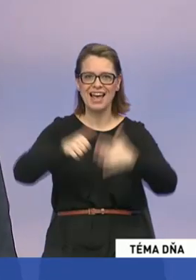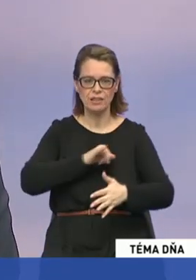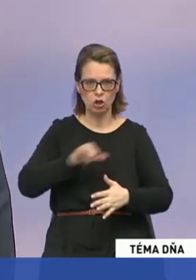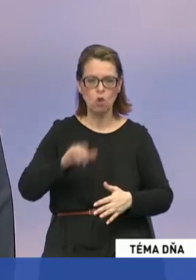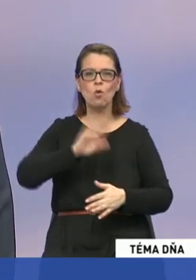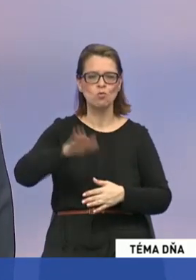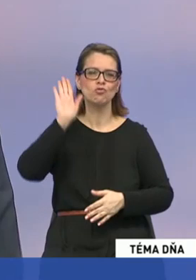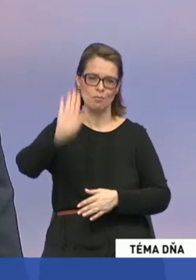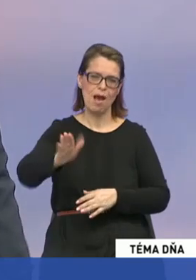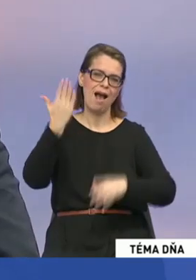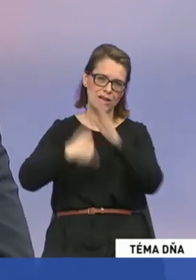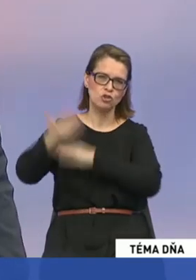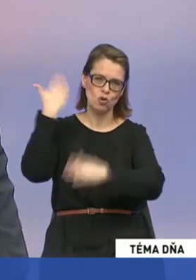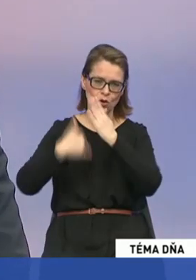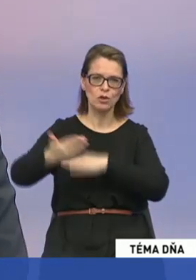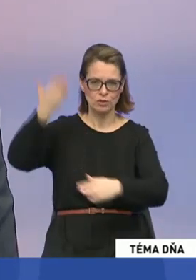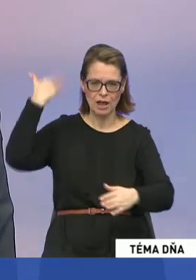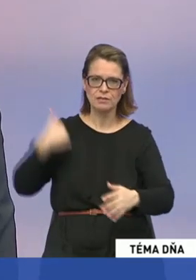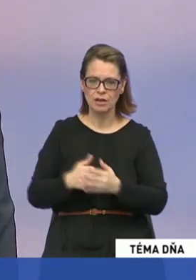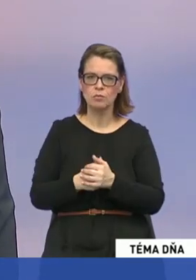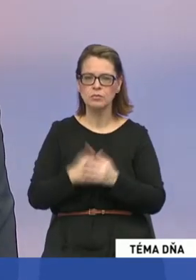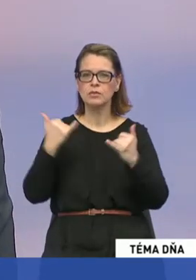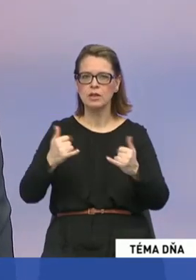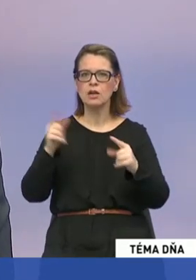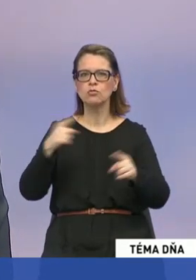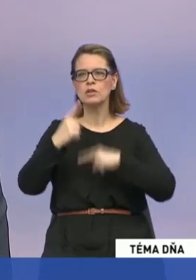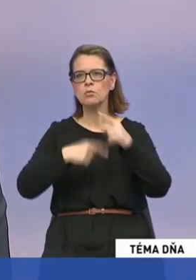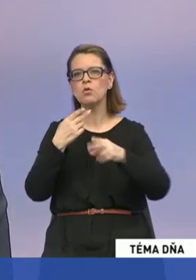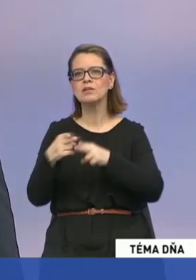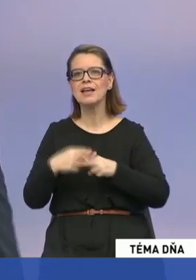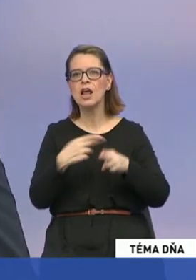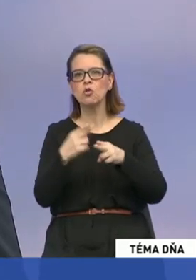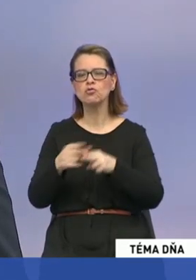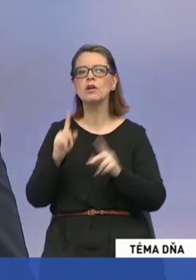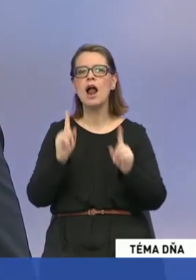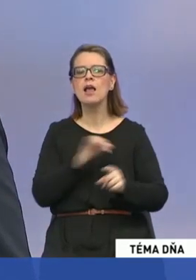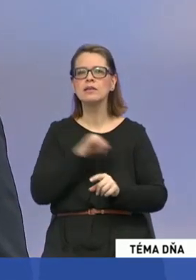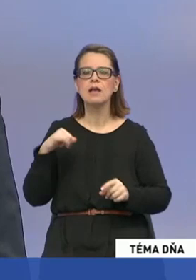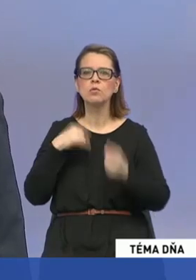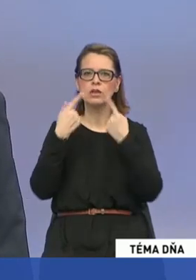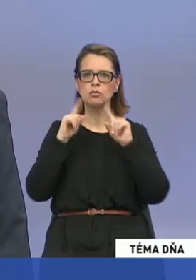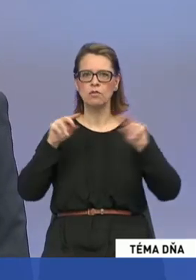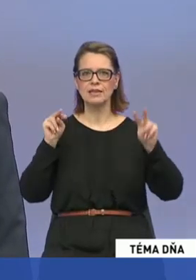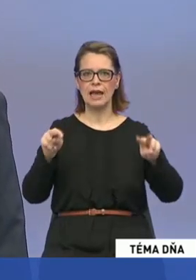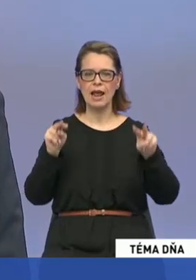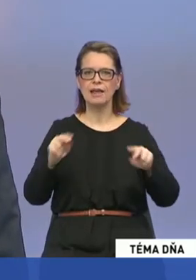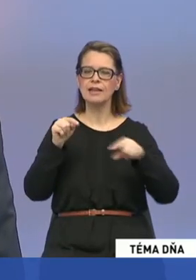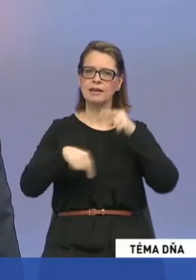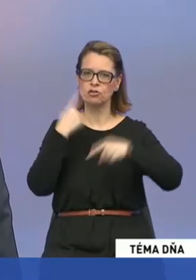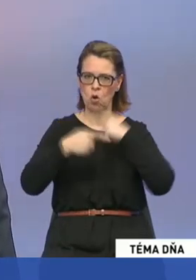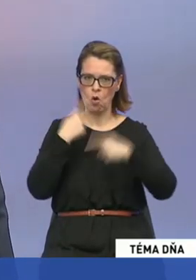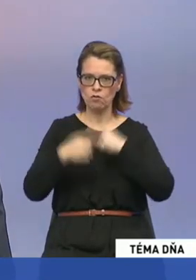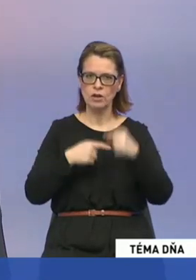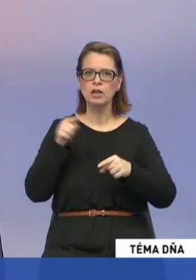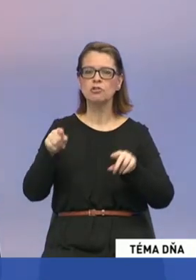nejakú tú históriu za sebou, samozrejme, prebiehali tam priebežne rôzne rekonštrukcie, ale aj samotné slovenské elektrárnie dnes tvrdia, že